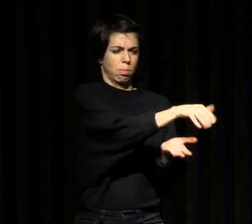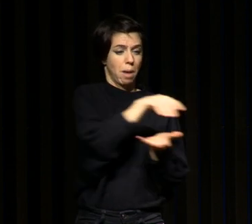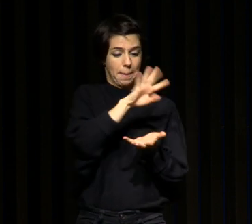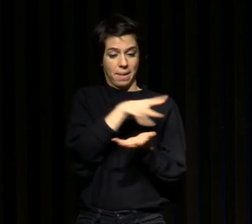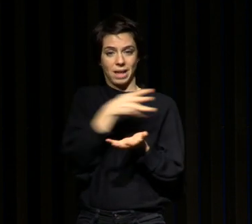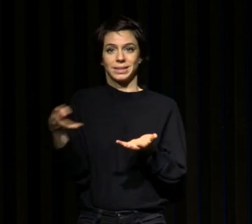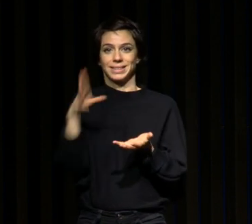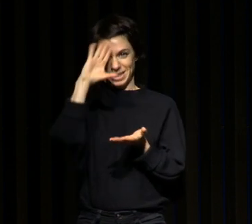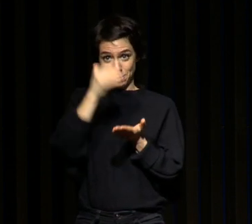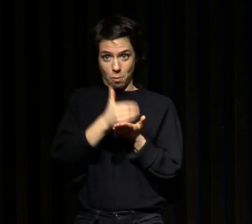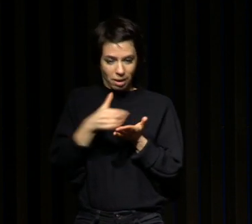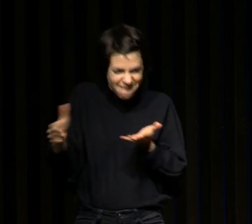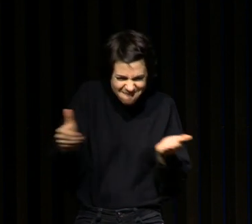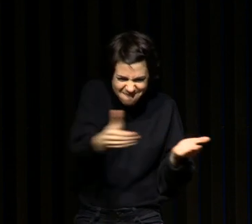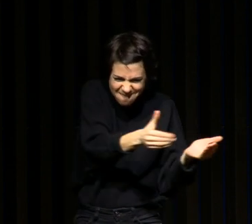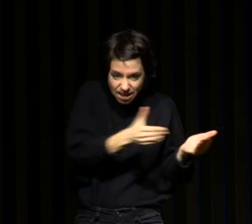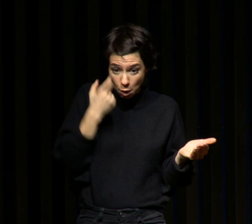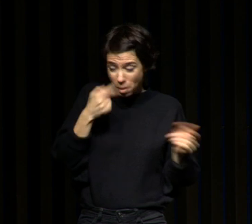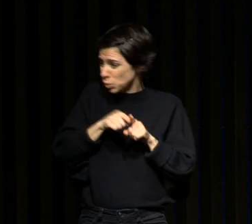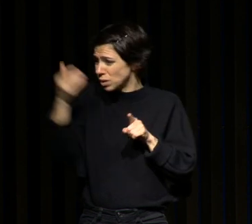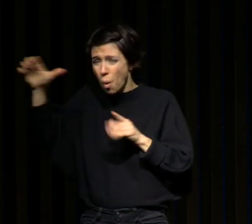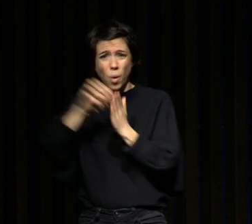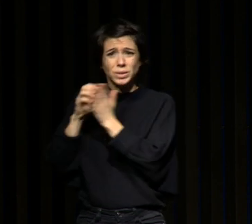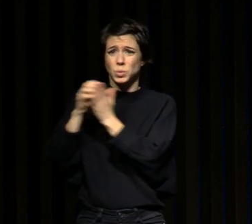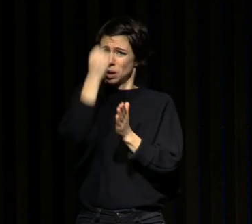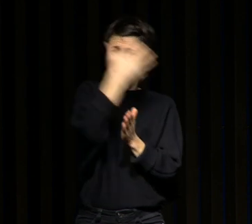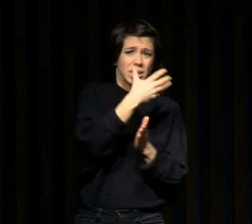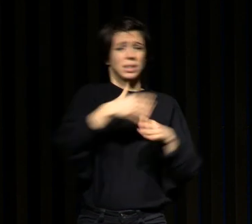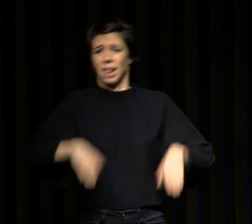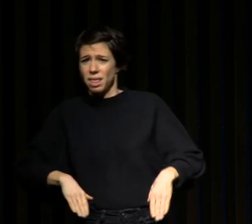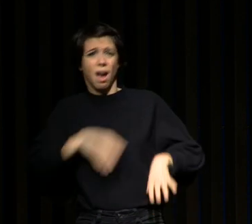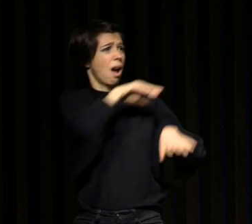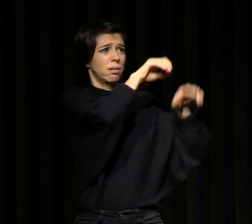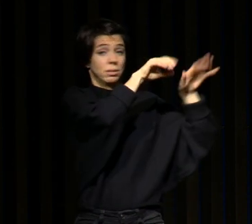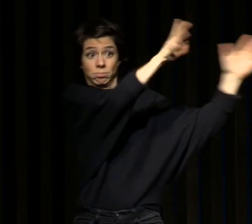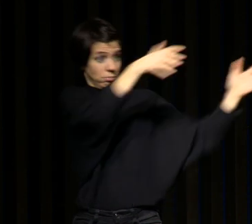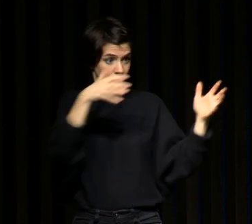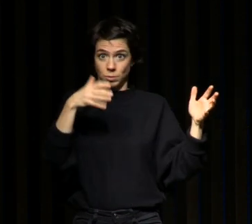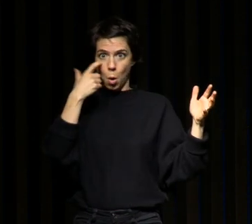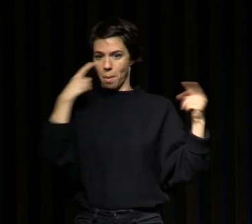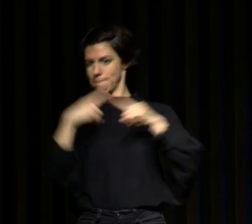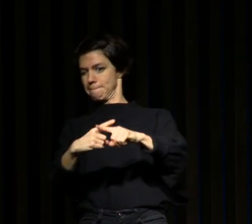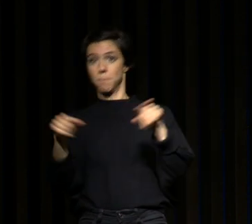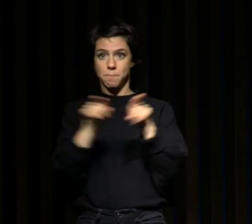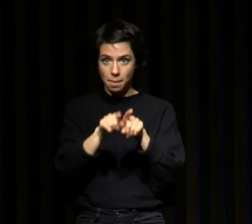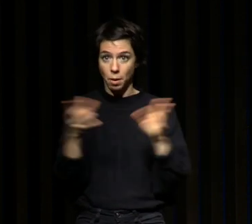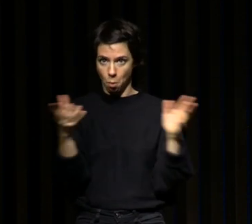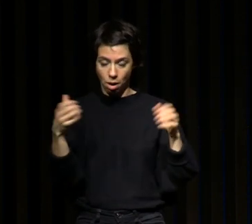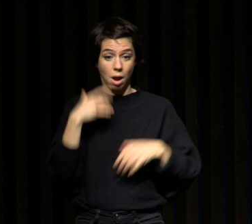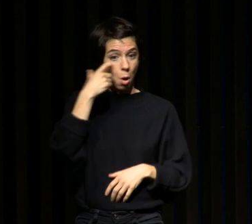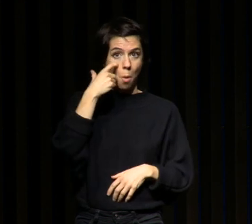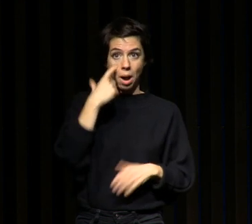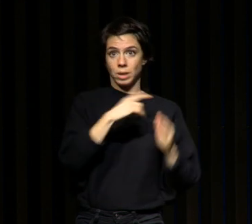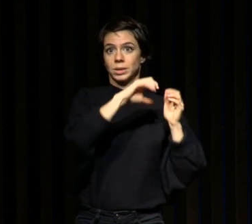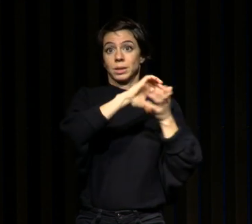très très clairement et d'autres études épidémiologiques allemande nord-américaines canadiennes ont montré les mêmes choses c'est qu'il un phénomène d'accordéon et donc en fait